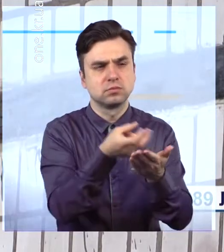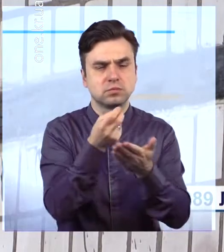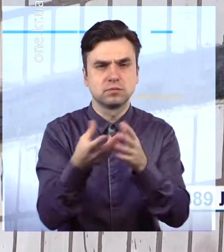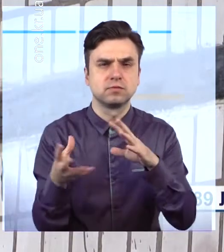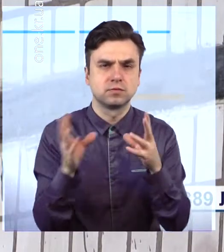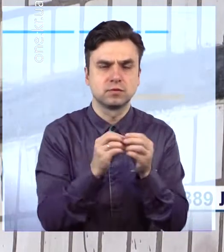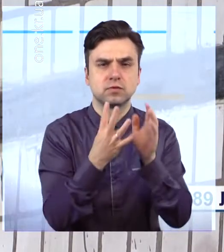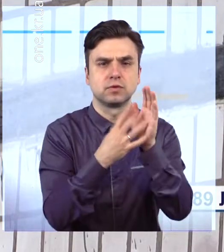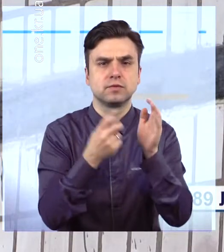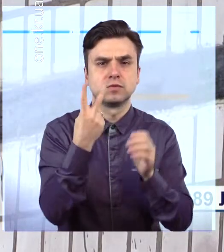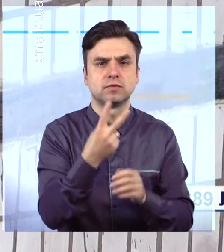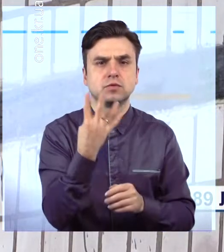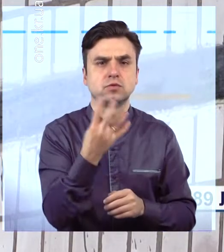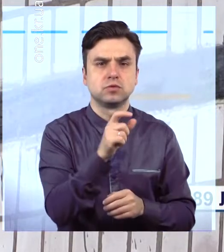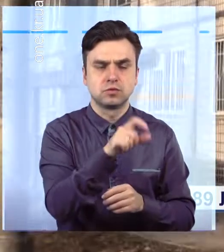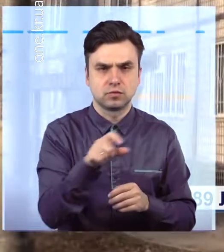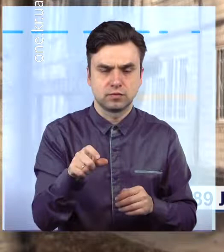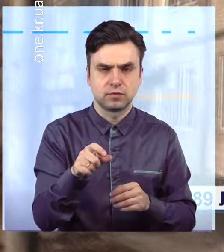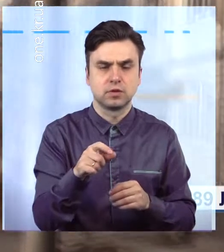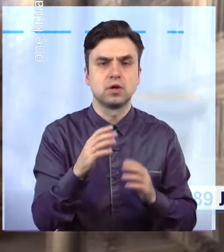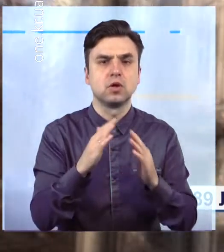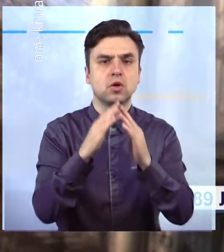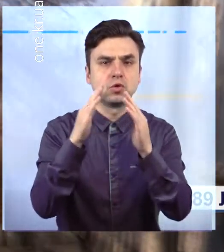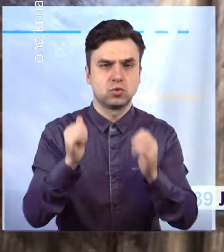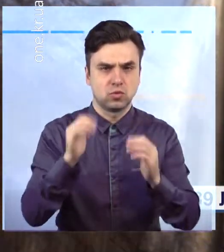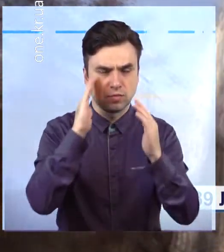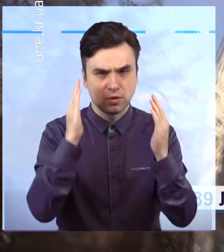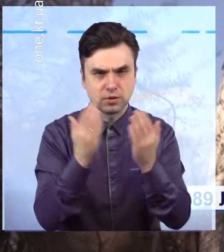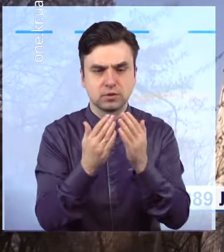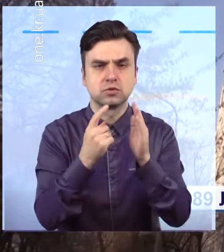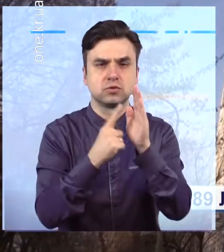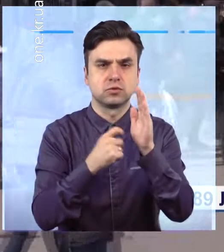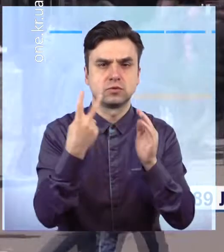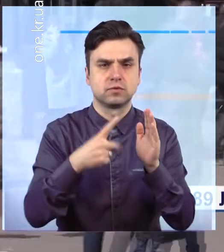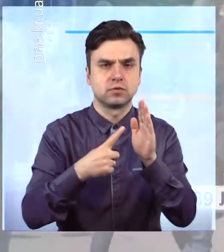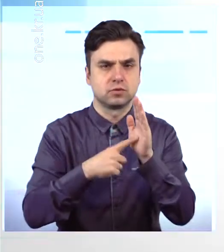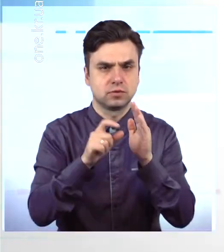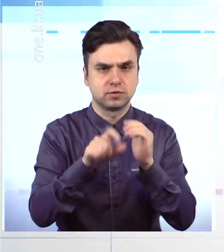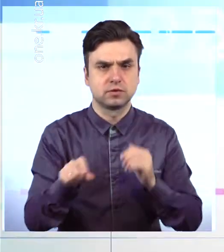924 хворих. І на самоізоляції на сьогодні 626 осіб.